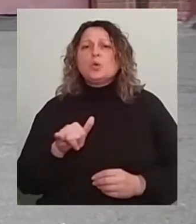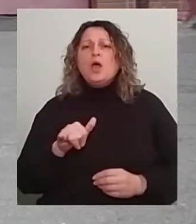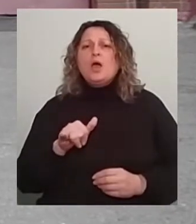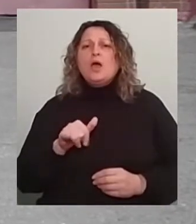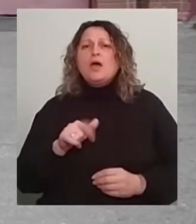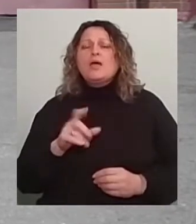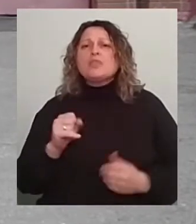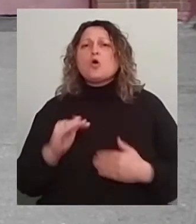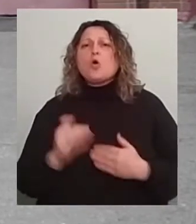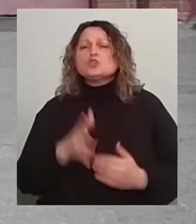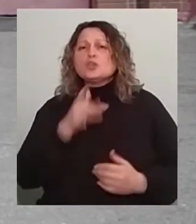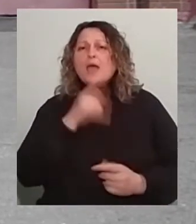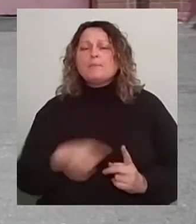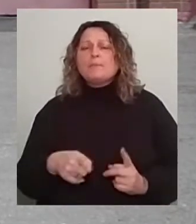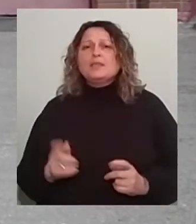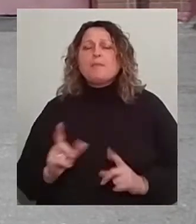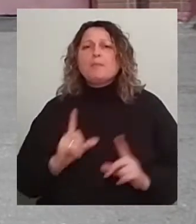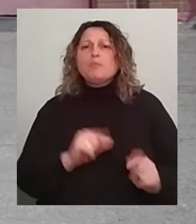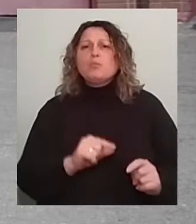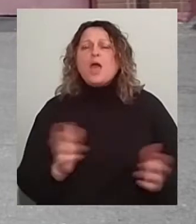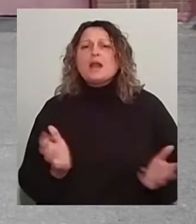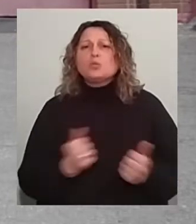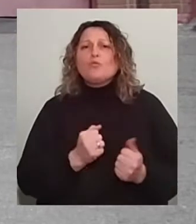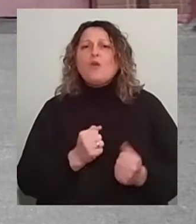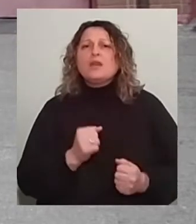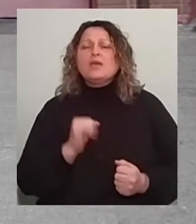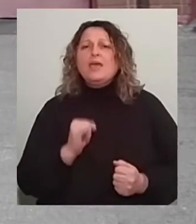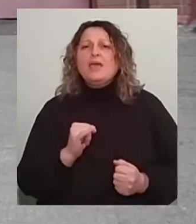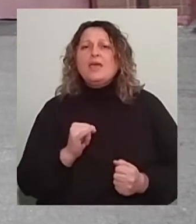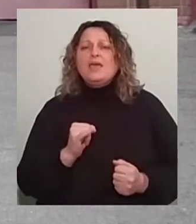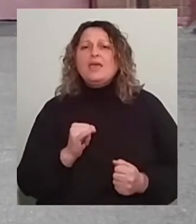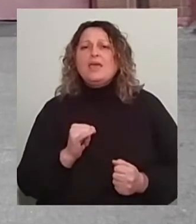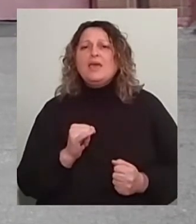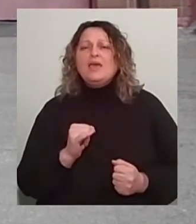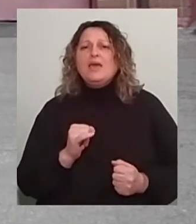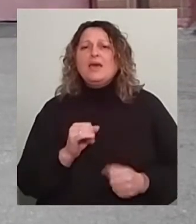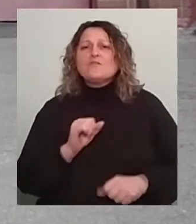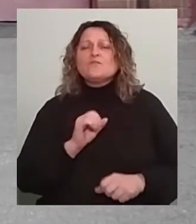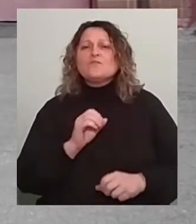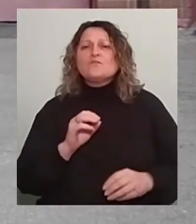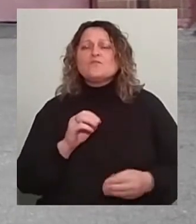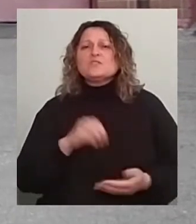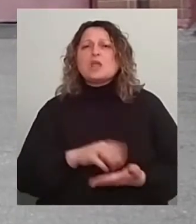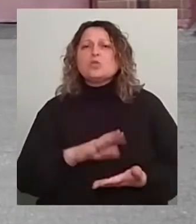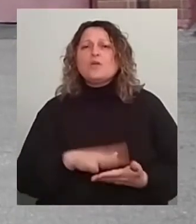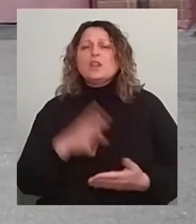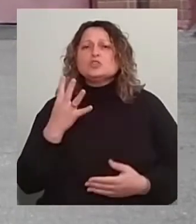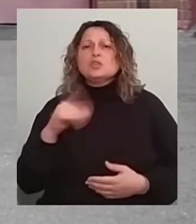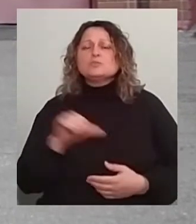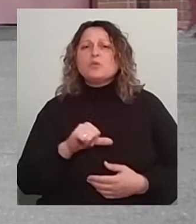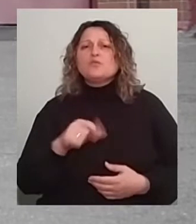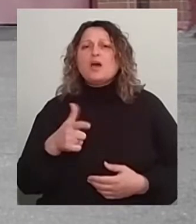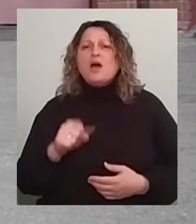на місці події прибули рятувальники та встановили загорання очерету на площі 4,5 гектар. О